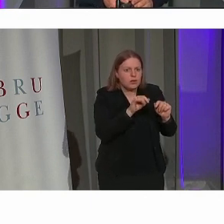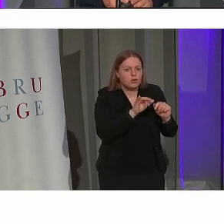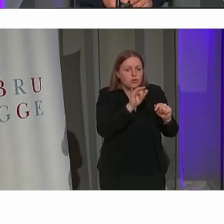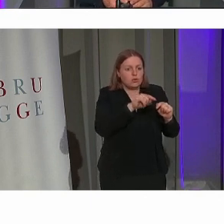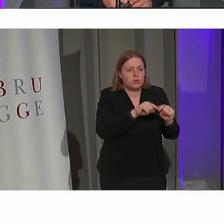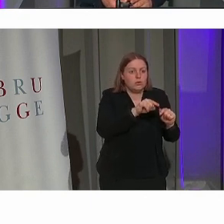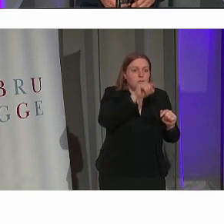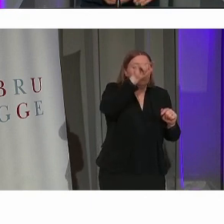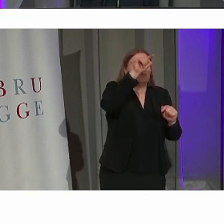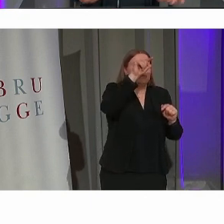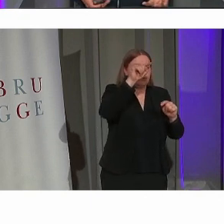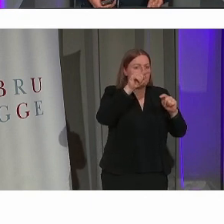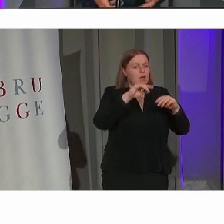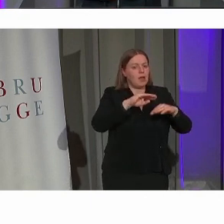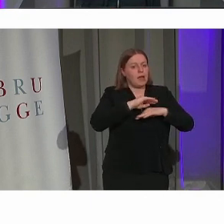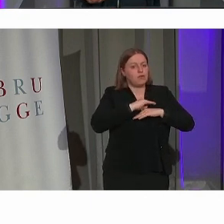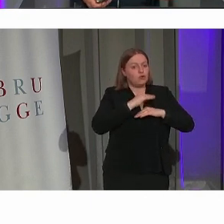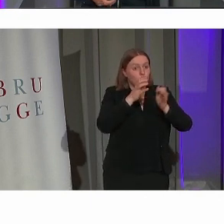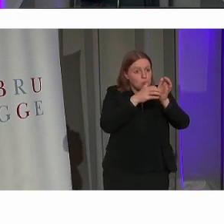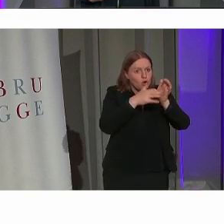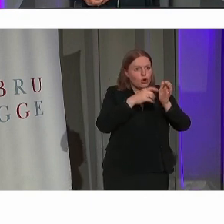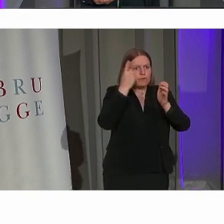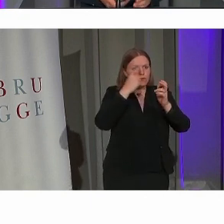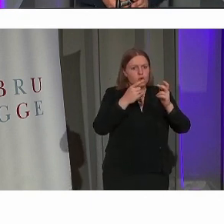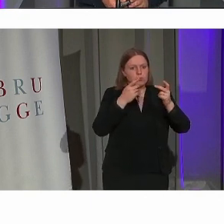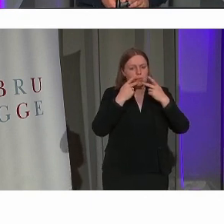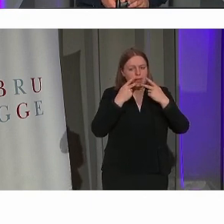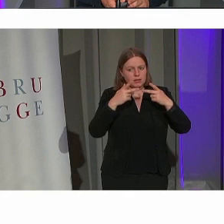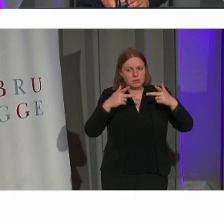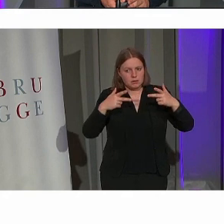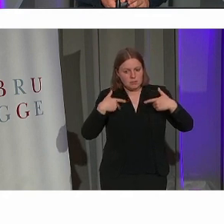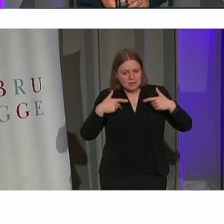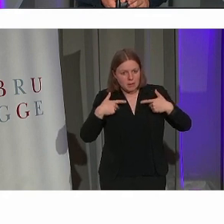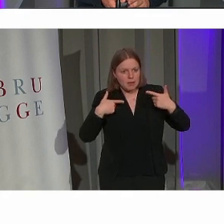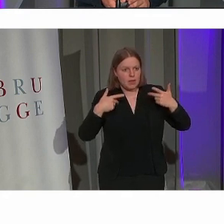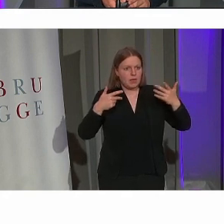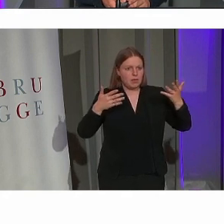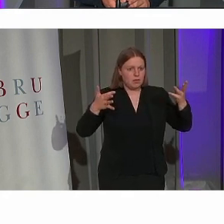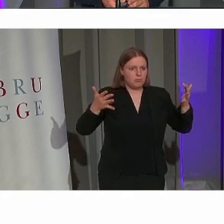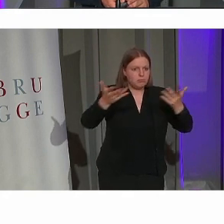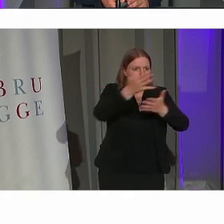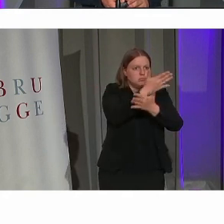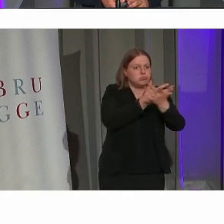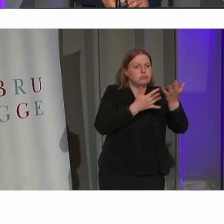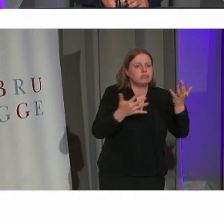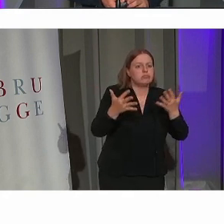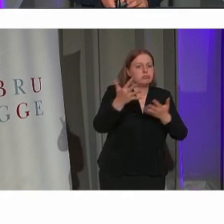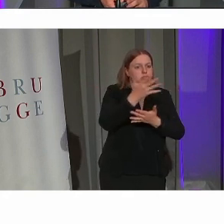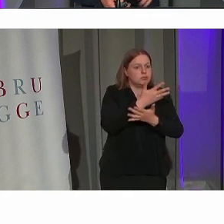Naar erfgoedlocaties gebruiken om een stukje samenleving, om buurten, om omgeving meer vorm te geven.